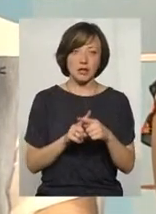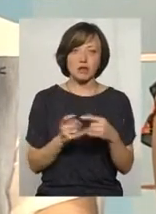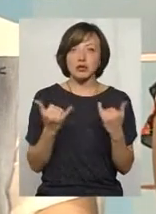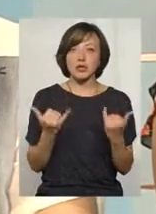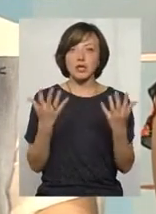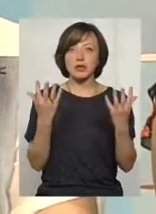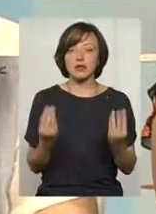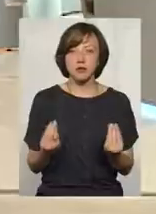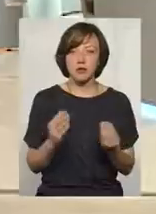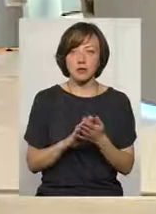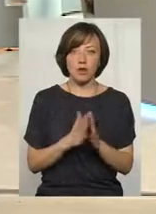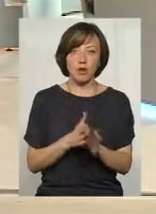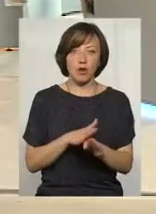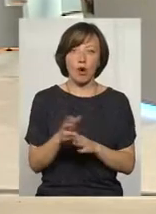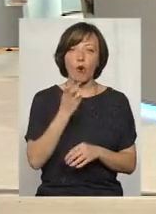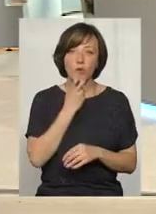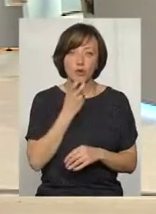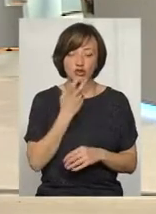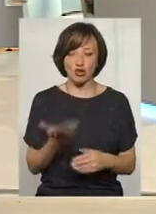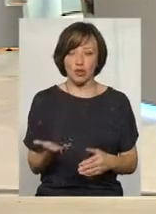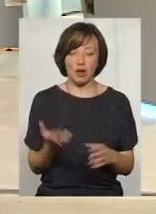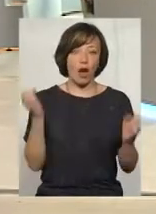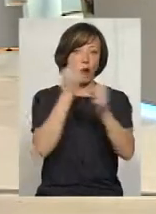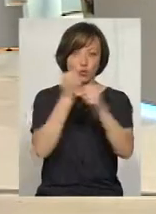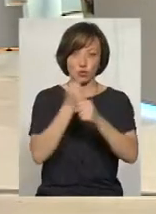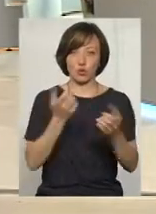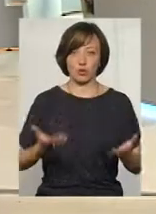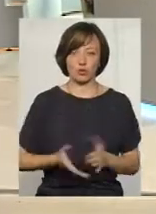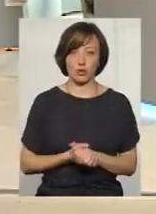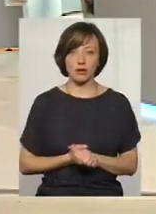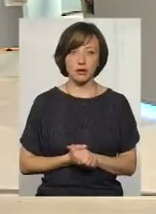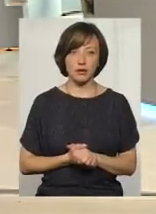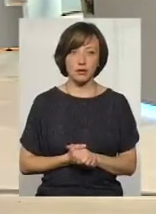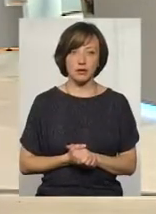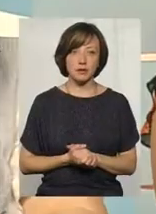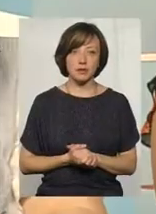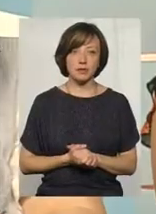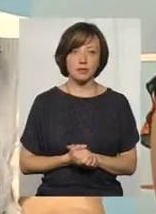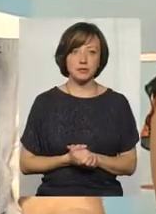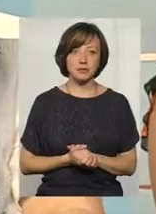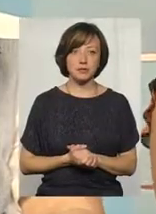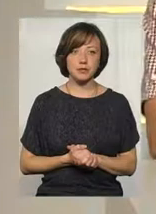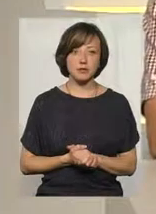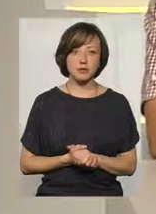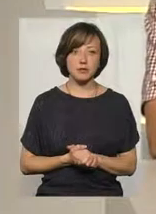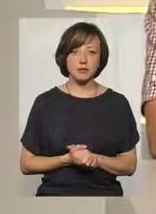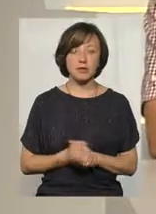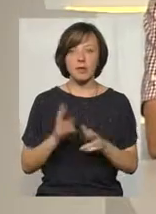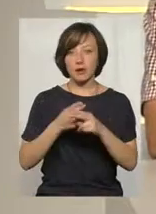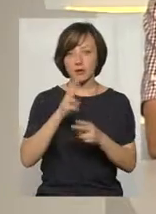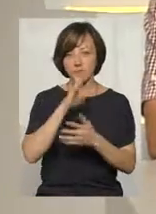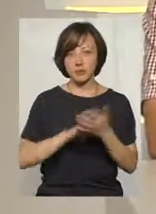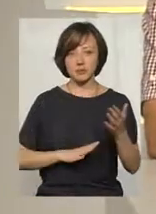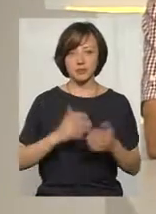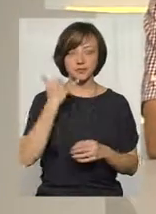на сьогоднішній день ситуація абсолютно комічна і якась абсурдна, розумієте? Абсурдна просто. Пані Надія, знову мушу вас перебити.